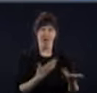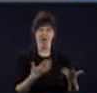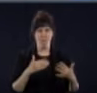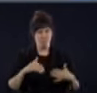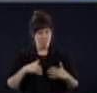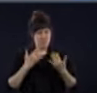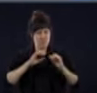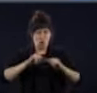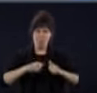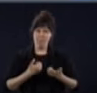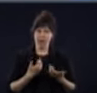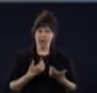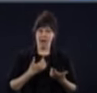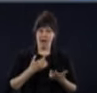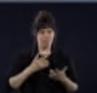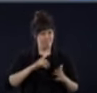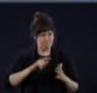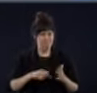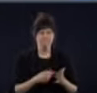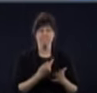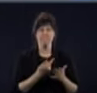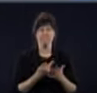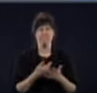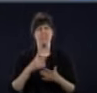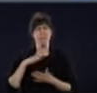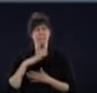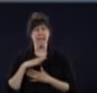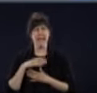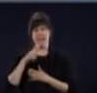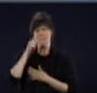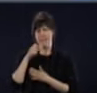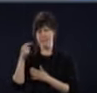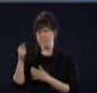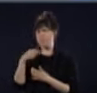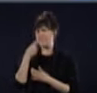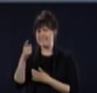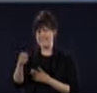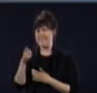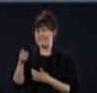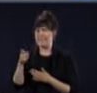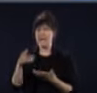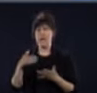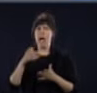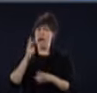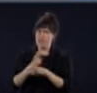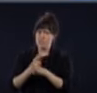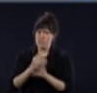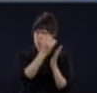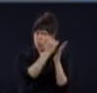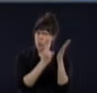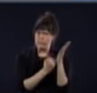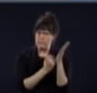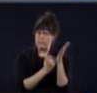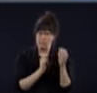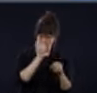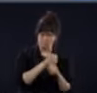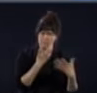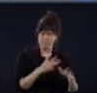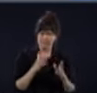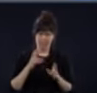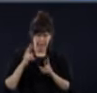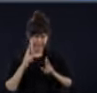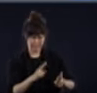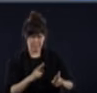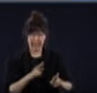enfants, mais parce que tantôt, Mme Guilbault, vous avez appelé à la docilité des Québécois de respecter les consignes. Mais pourquoi est-ce que ce n pas